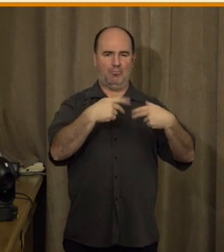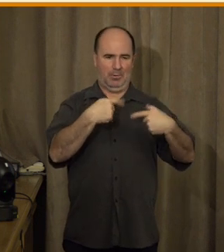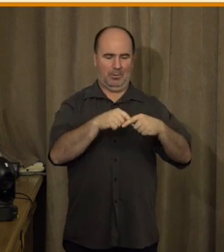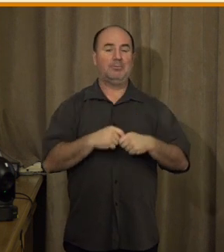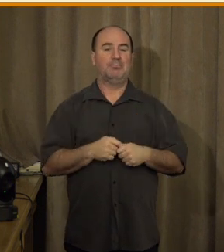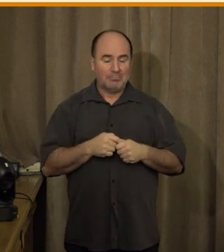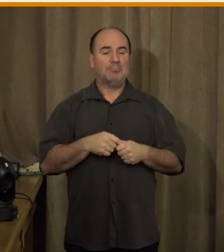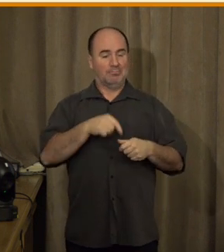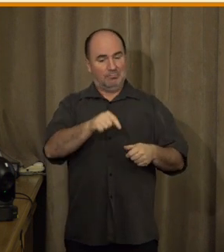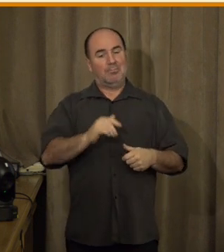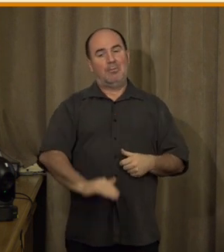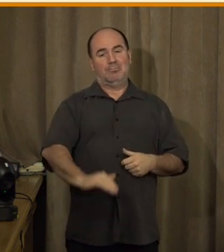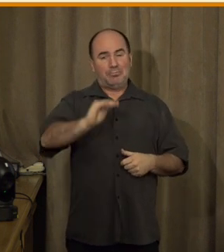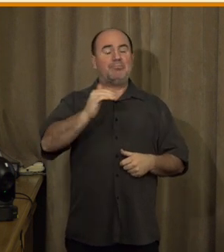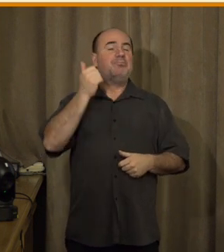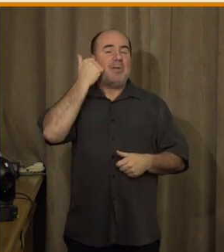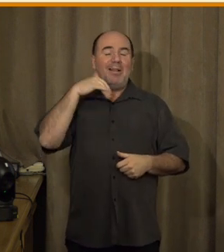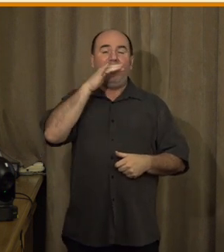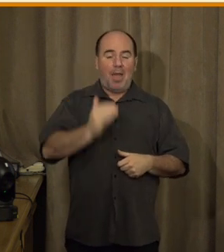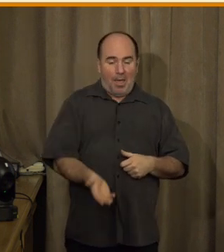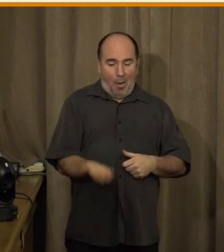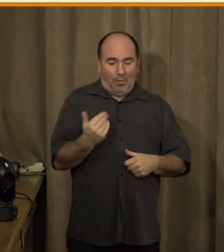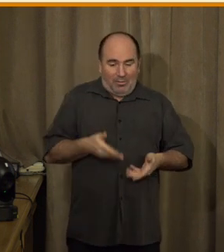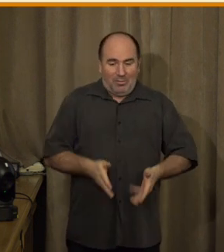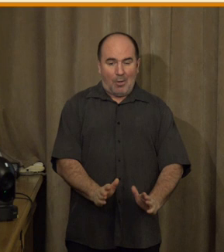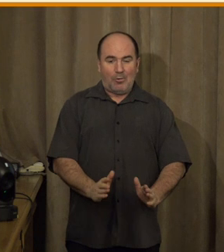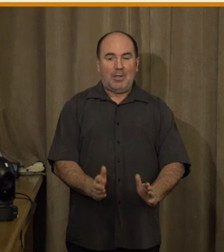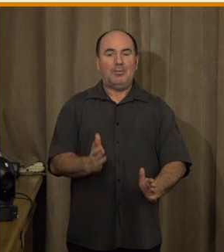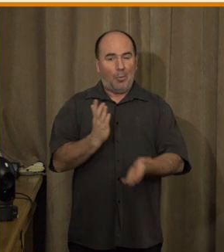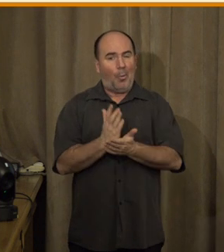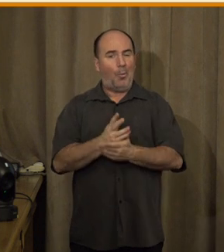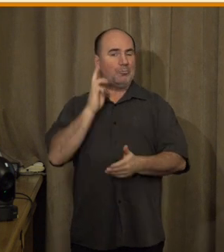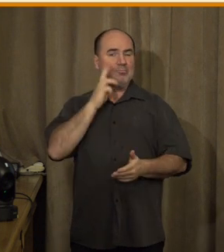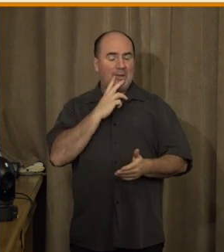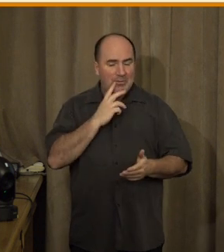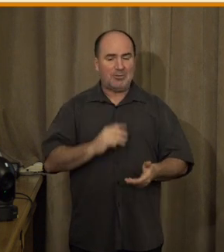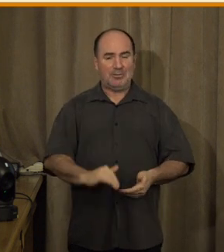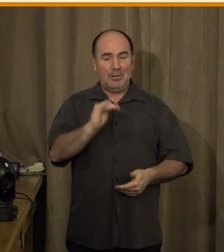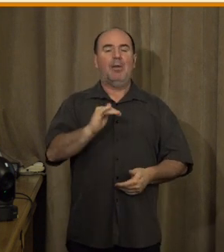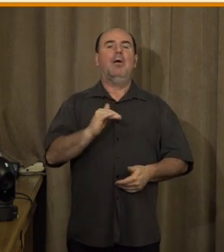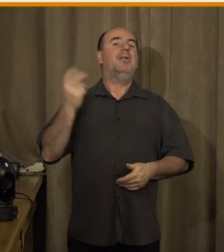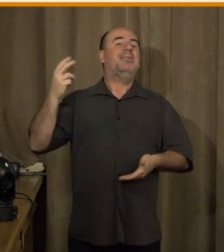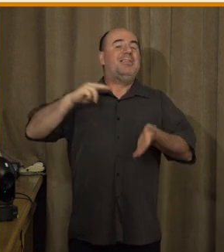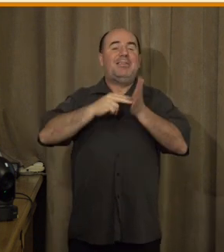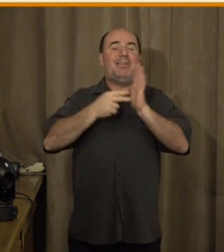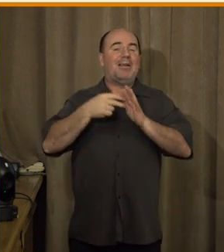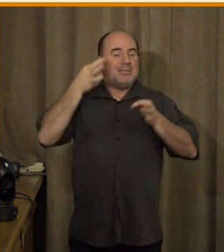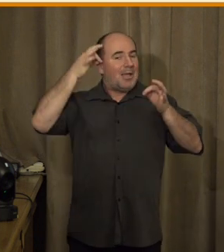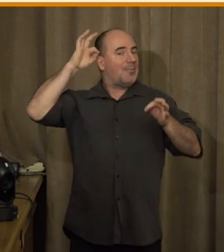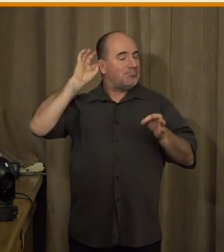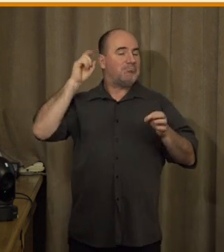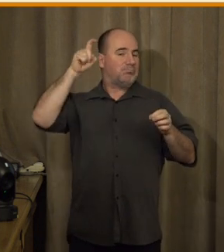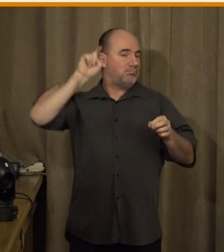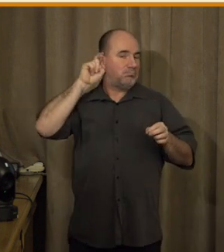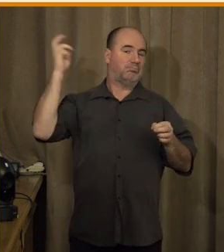neslyšící už narodili, ani technické a různé pomůcky jim nepomohou proto, aby slyšeli a dobře rozuměli